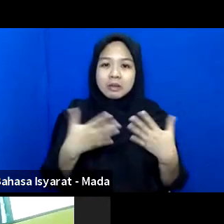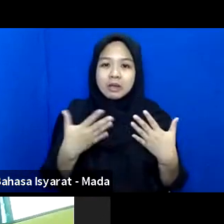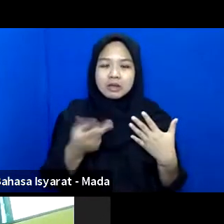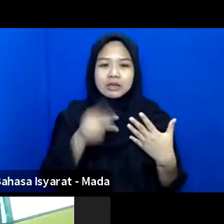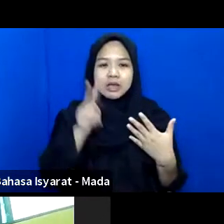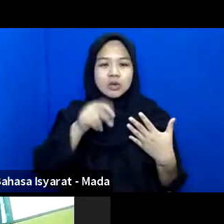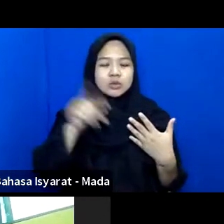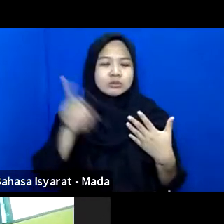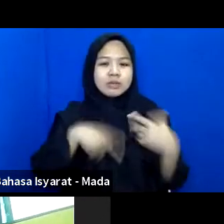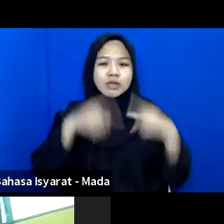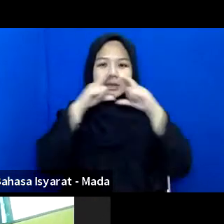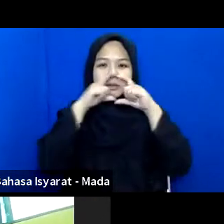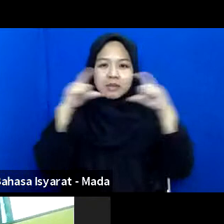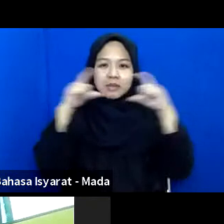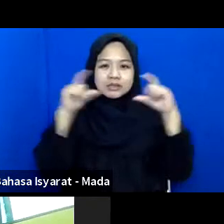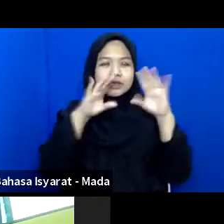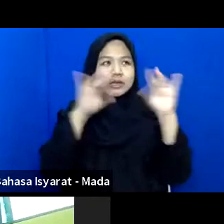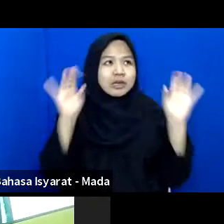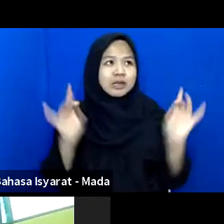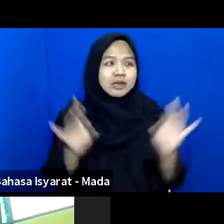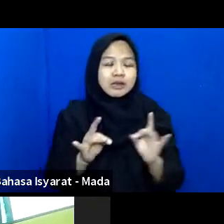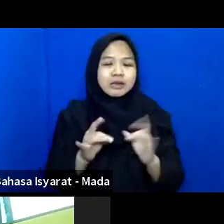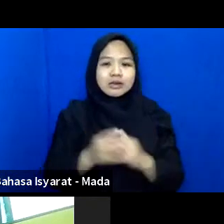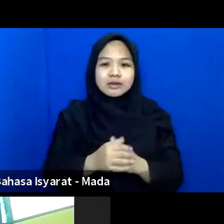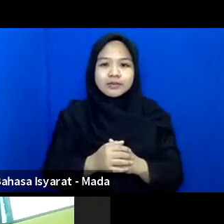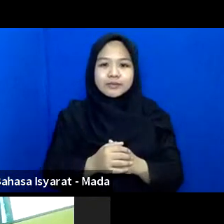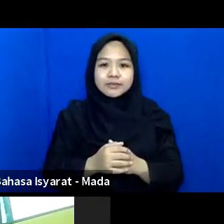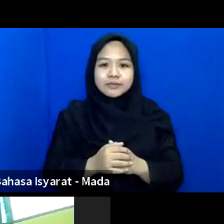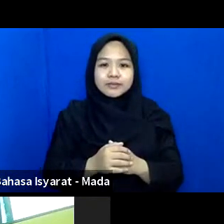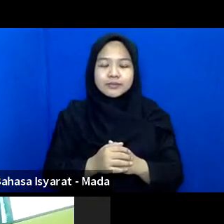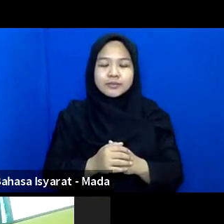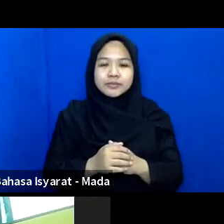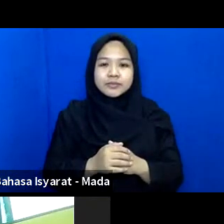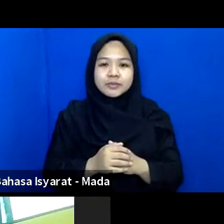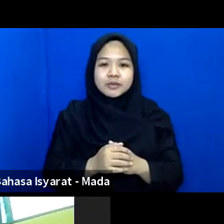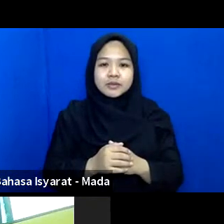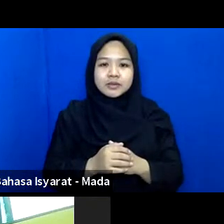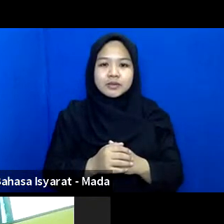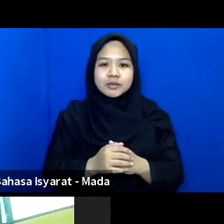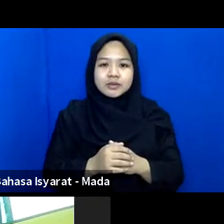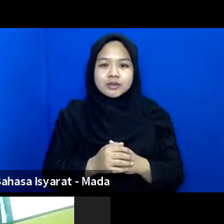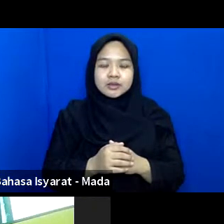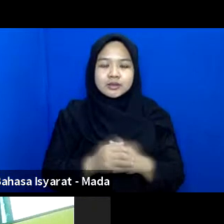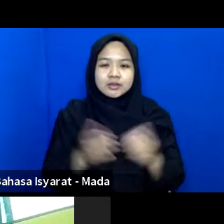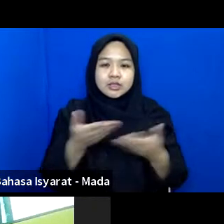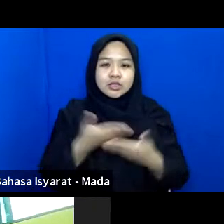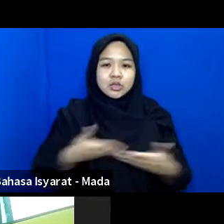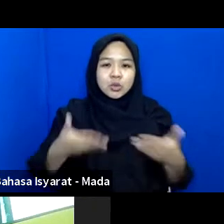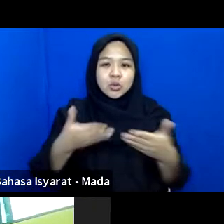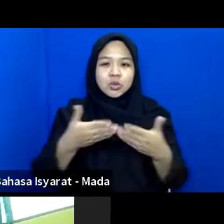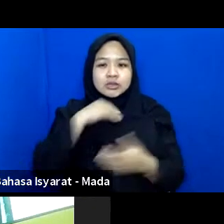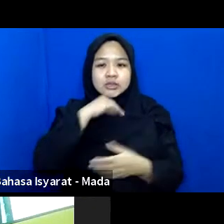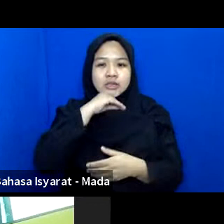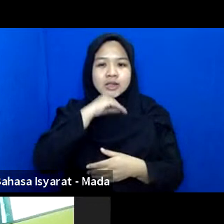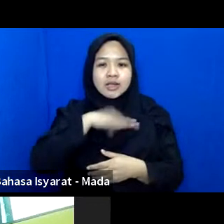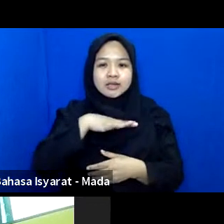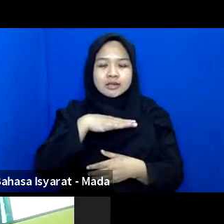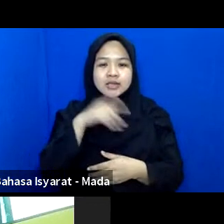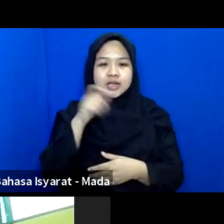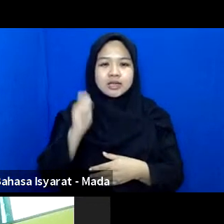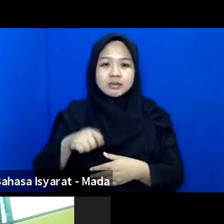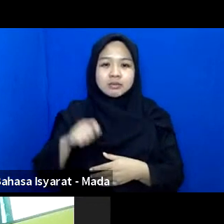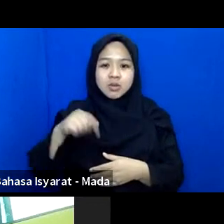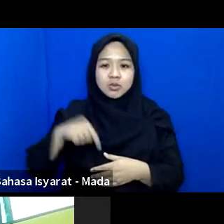Harus Memakai Masker Dan Lain-lain Kami Informasikan Bahwa Di Kondisi Lansia Di Palu